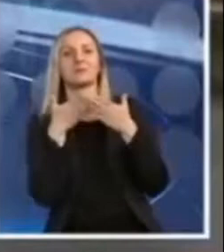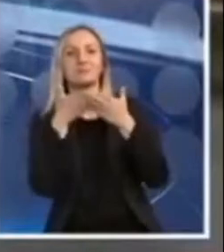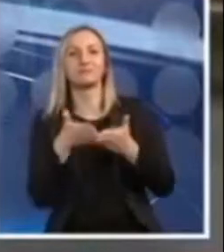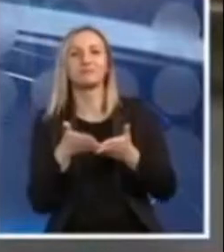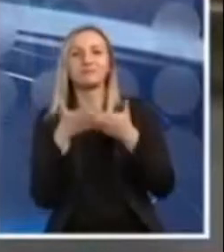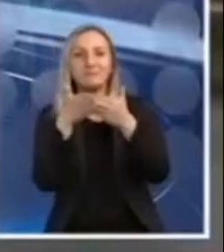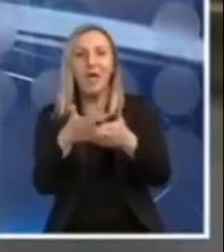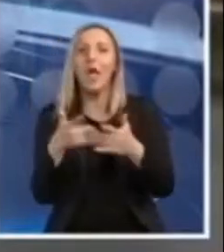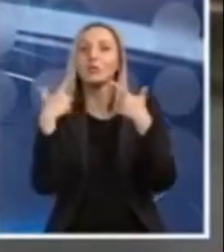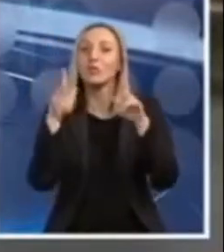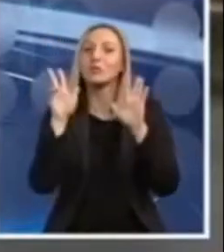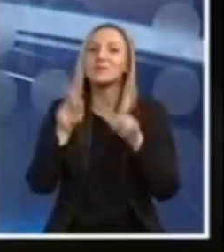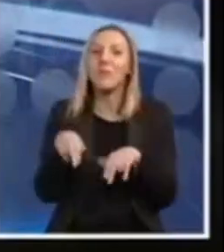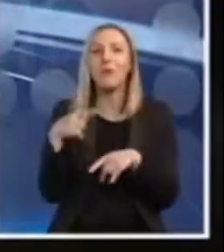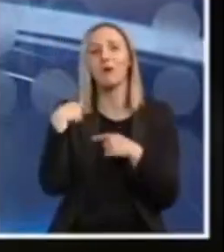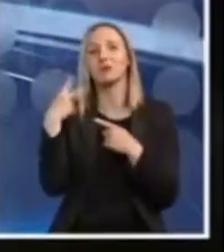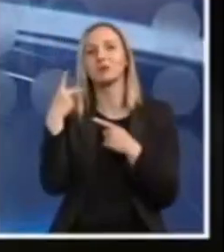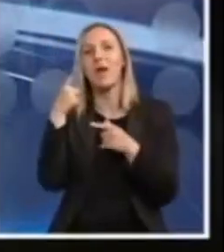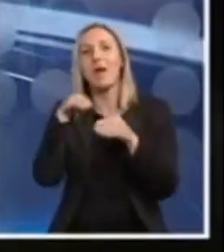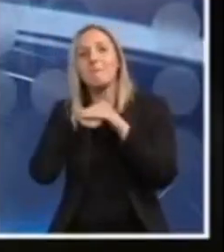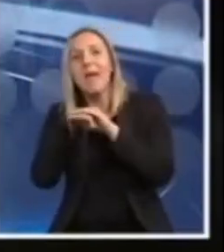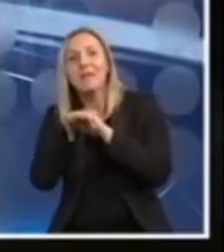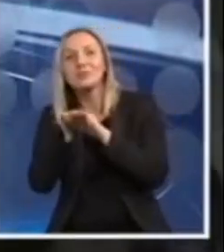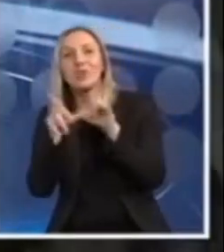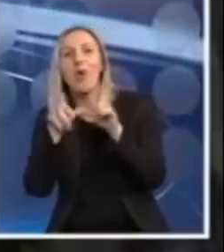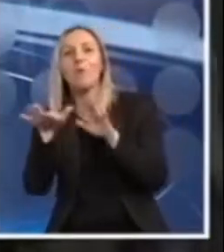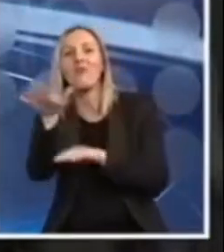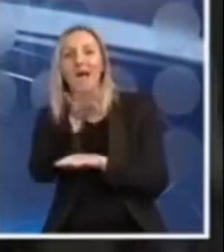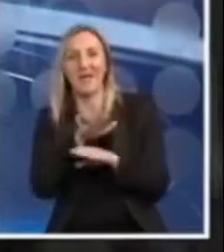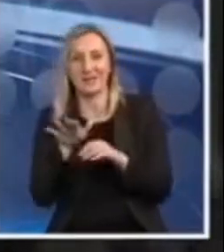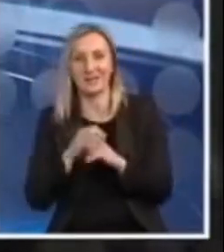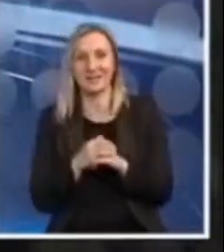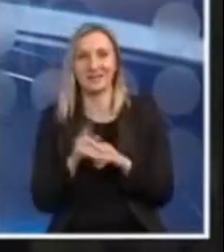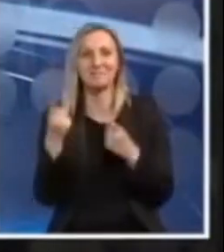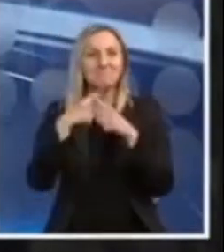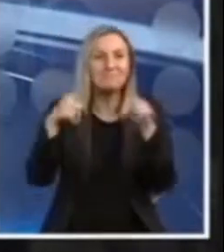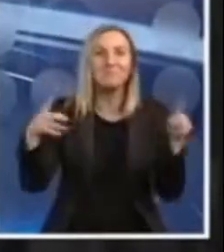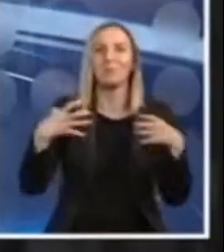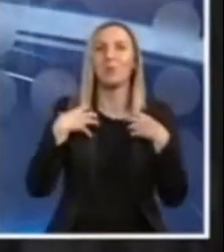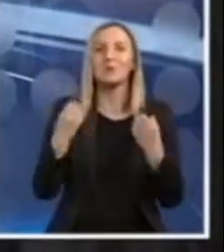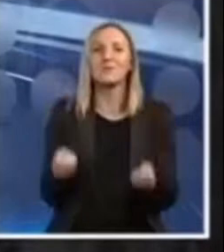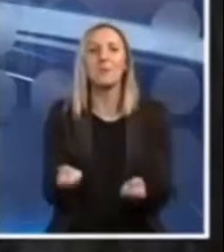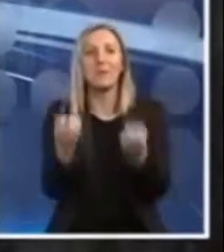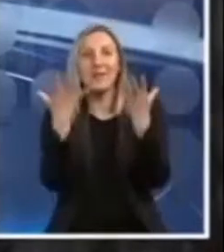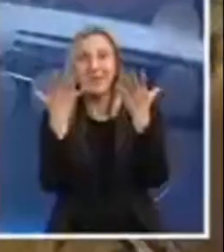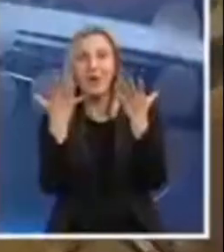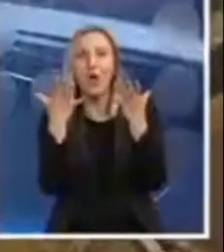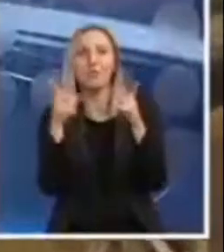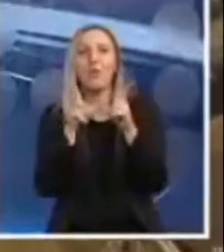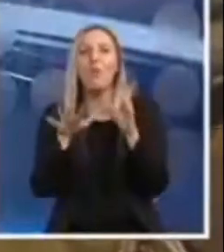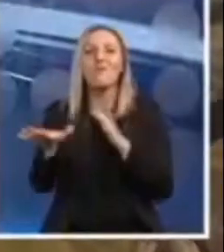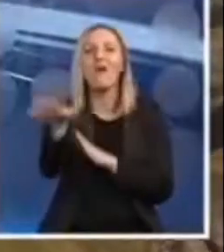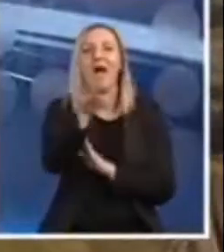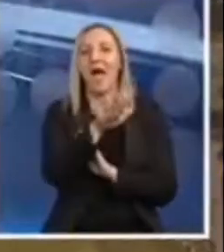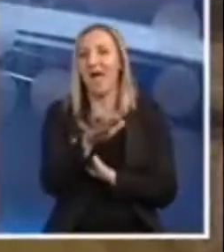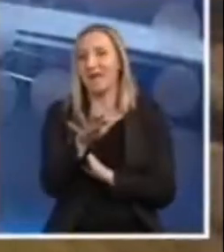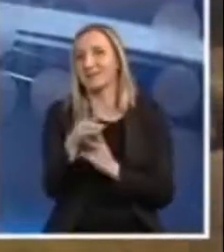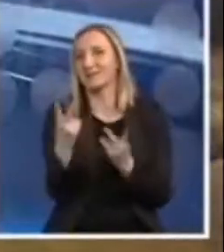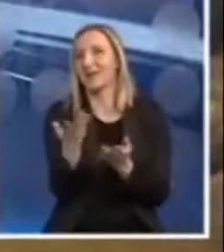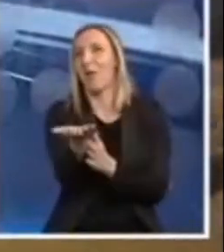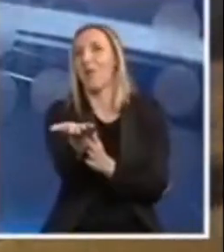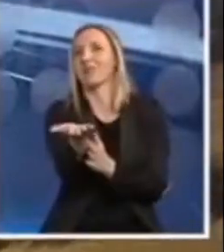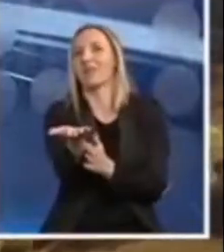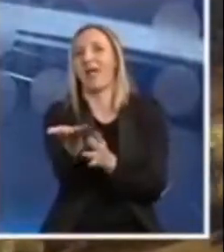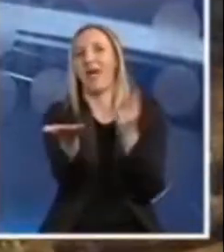turistima je dostupan i deo uvačkog pećinskog sistema. Sva raznolikost i bogatstvo prirode ovoga kraja na uvcu se pruža